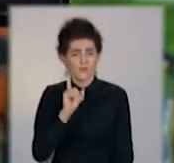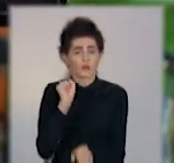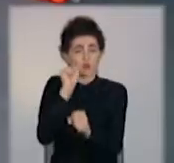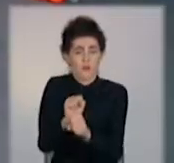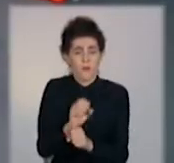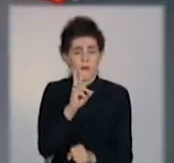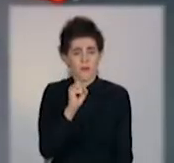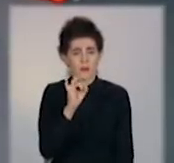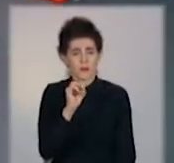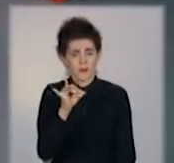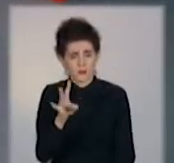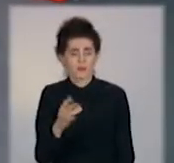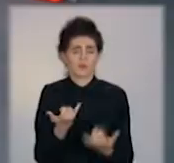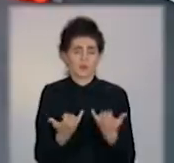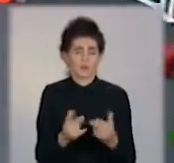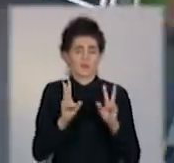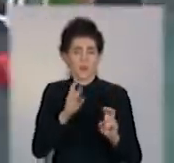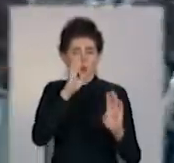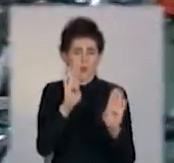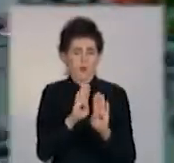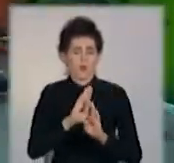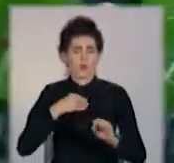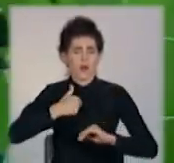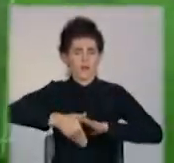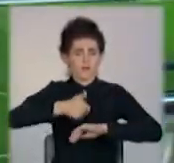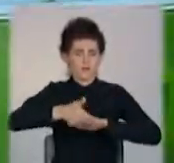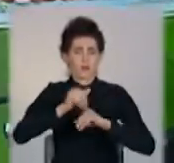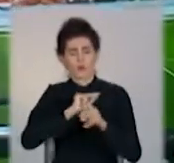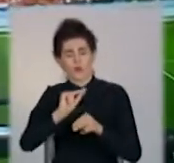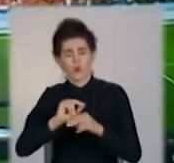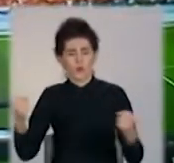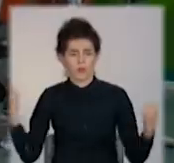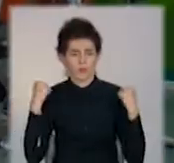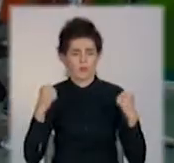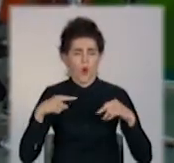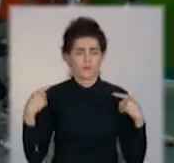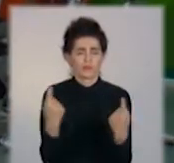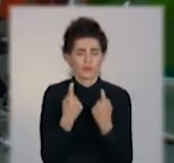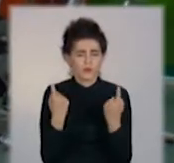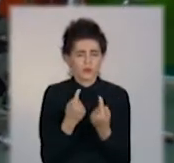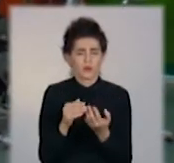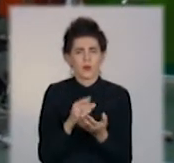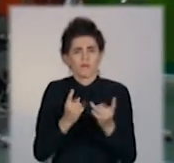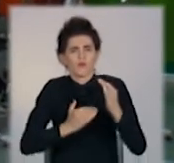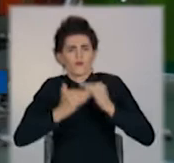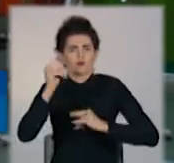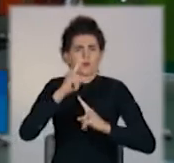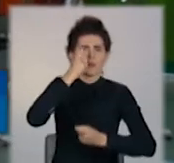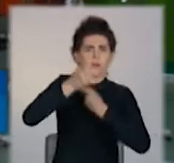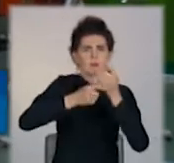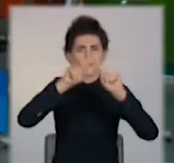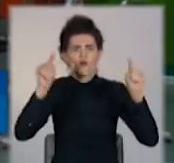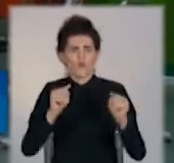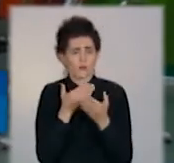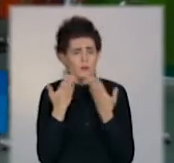освітньому серіалі сприймає як частину звичайного тренування. Це звичайне упражнення, нічого там сверхов'язкового в них немає. Але